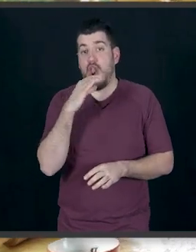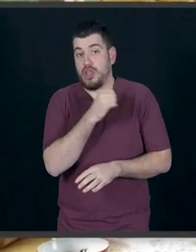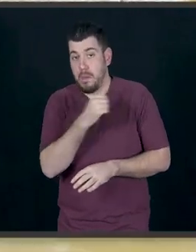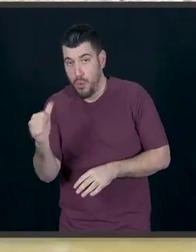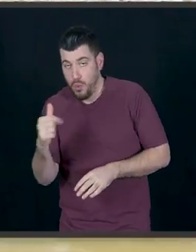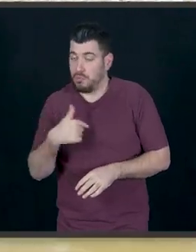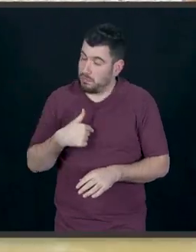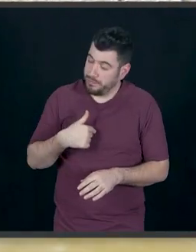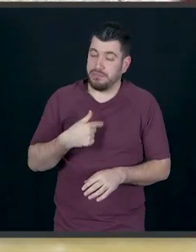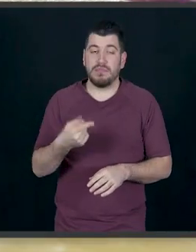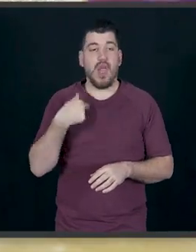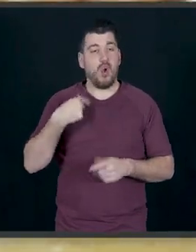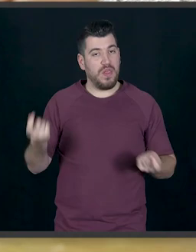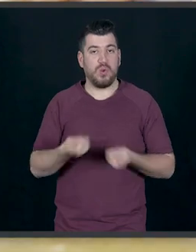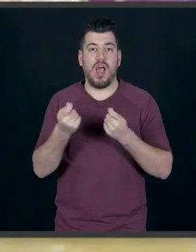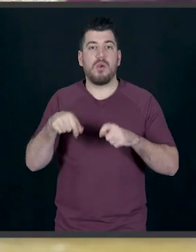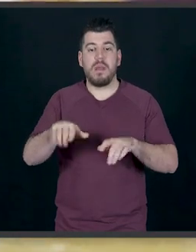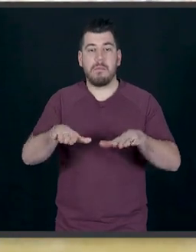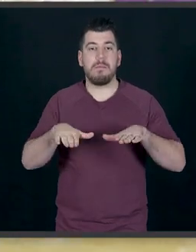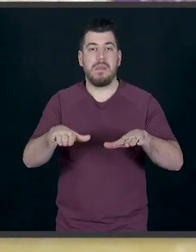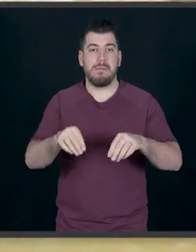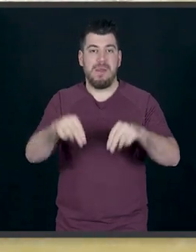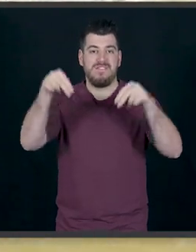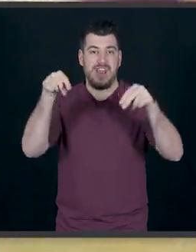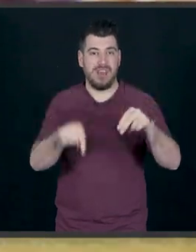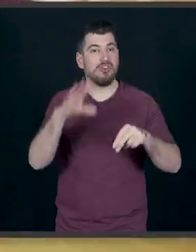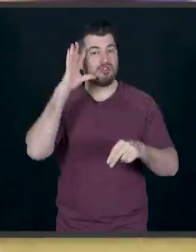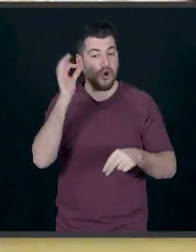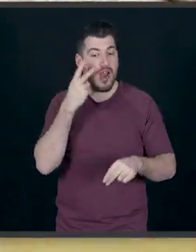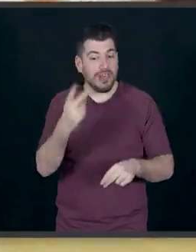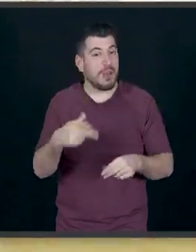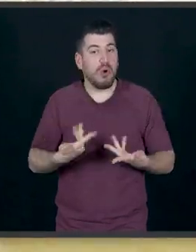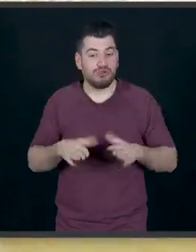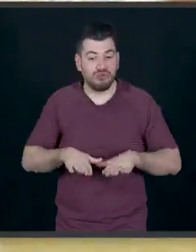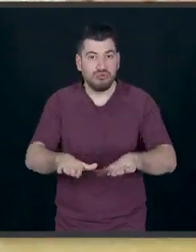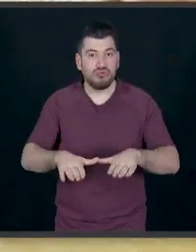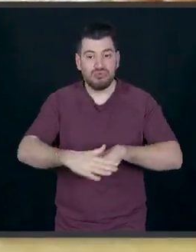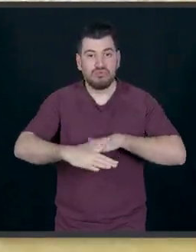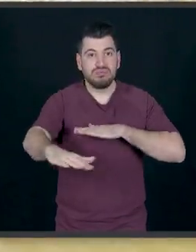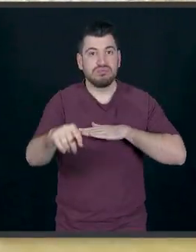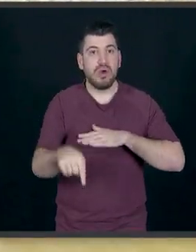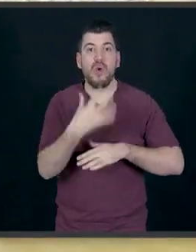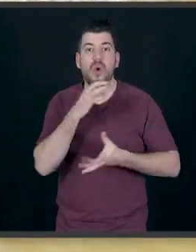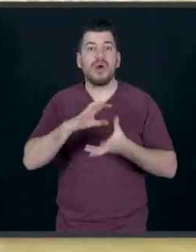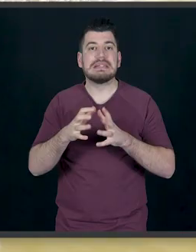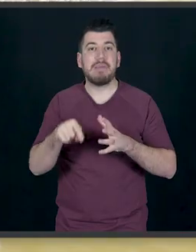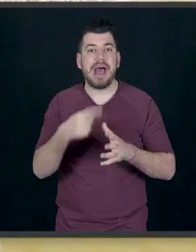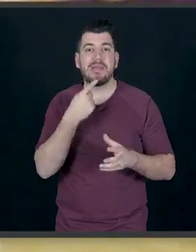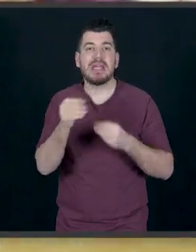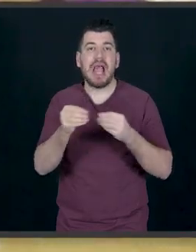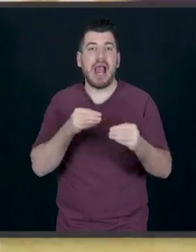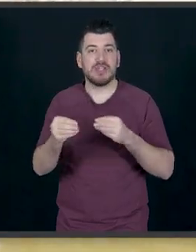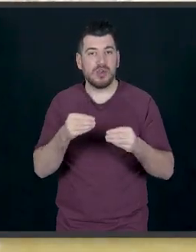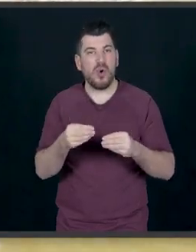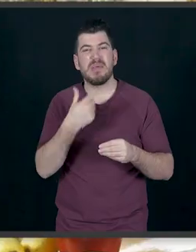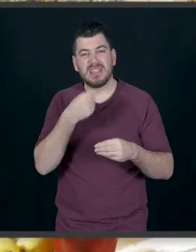κάνω και εγώ με τη μεμβράνη. Λοιπόν, παίρνουμε το μπλάστη και ανοίγουμε το ζυμάρι μας. Επειδή το ζυμάρι μας είναι ελαστικό, ξαναγυρνάει πίσω,